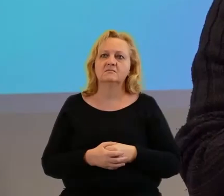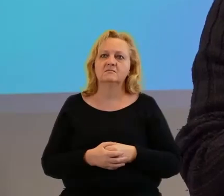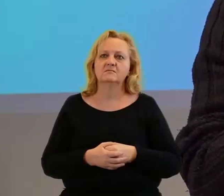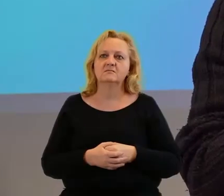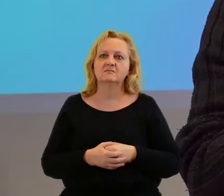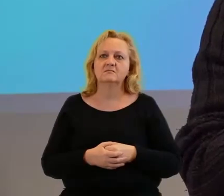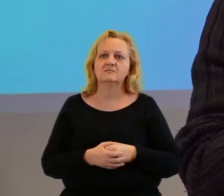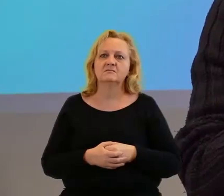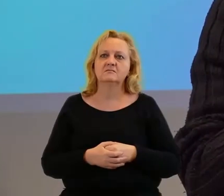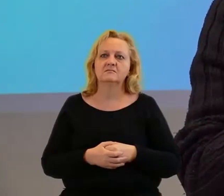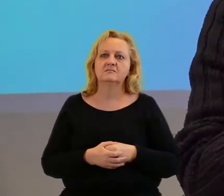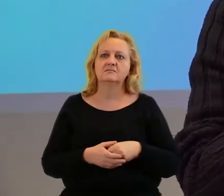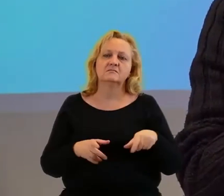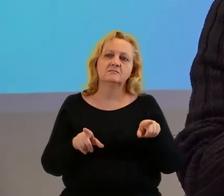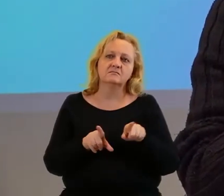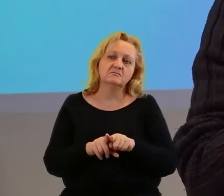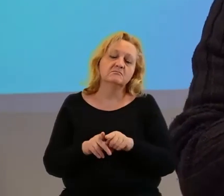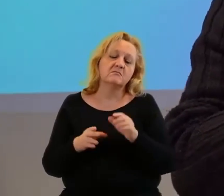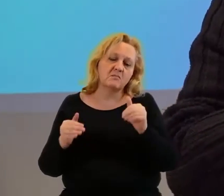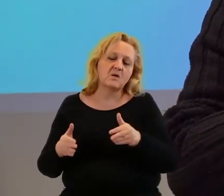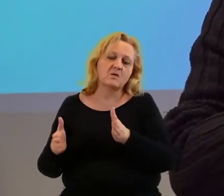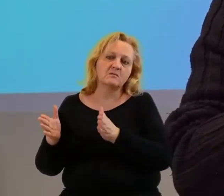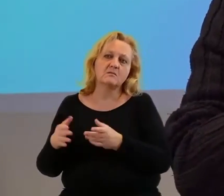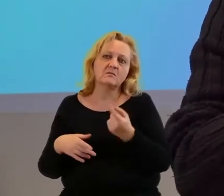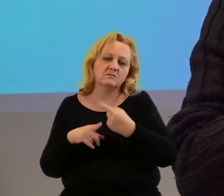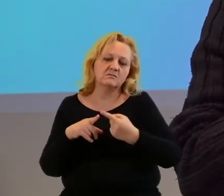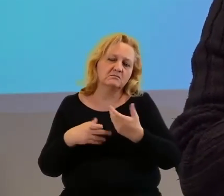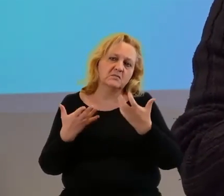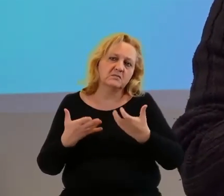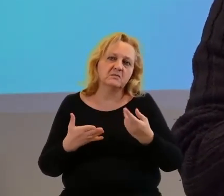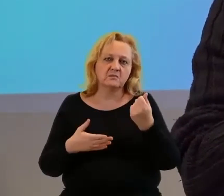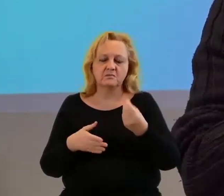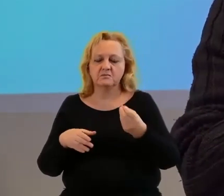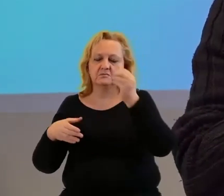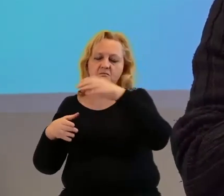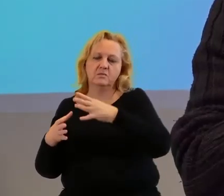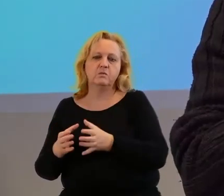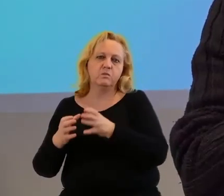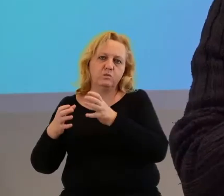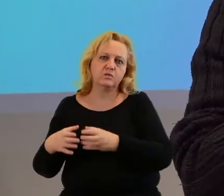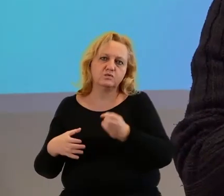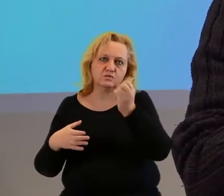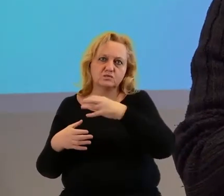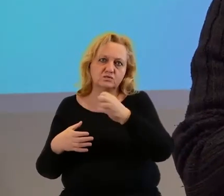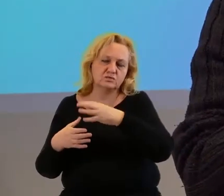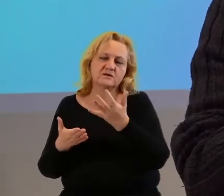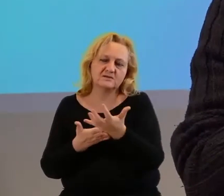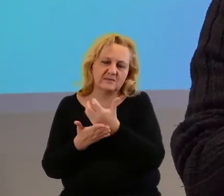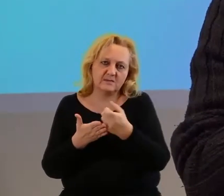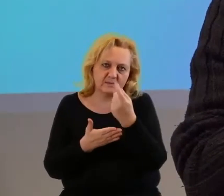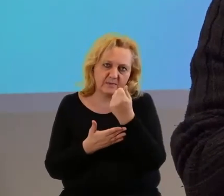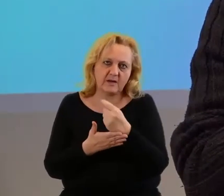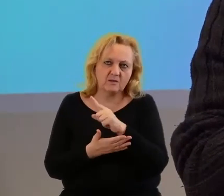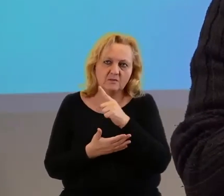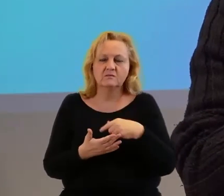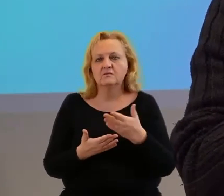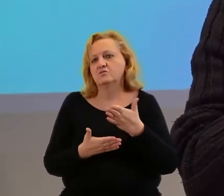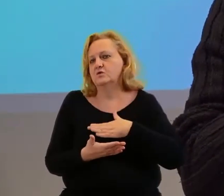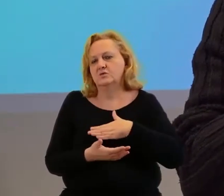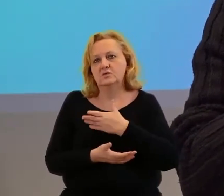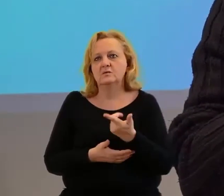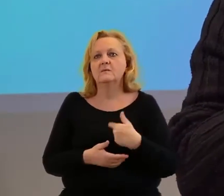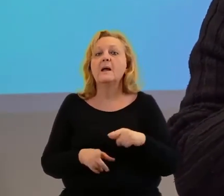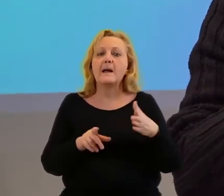przepraszam, i wrzucić ewentualnie jak tylko będziemy miały ochotę jakąś kwotę do puszki, ale to nie jest przymus, bo to jest po prostu zbiórka publiczna, dobrowolność.